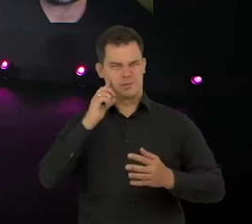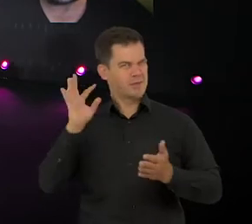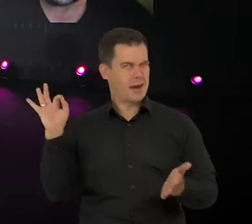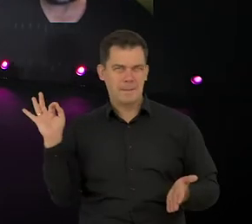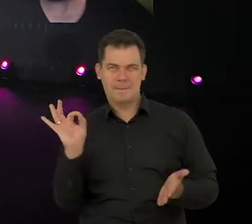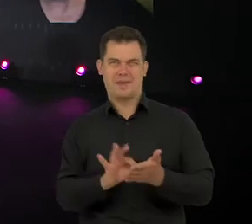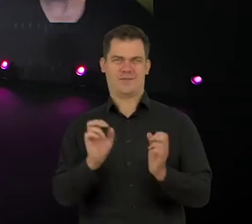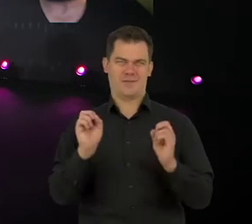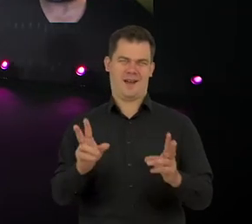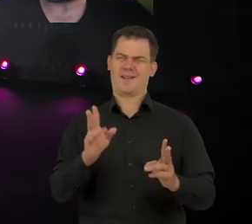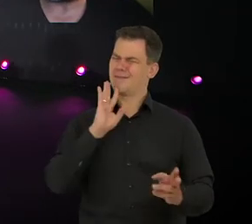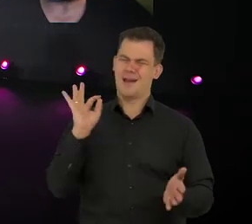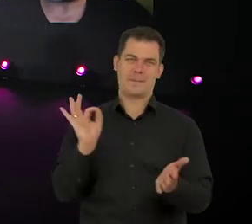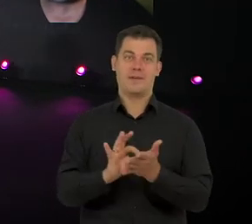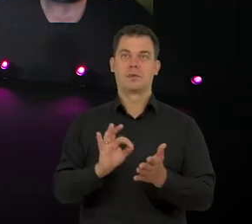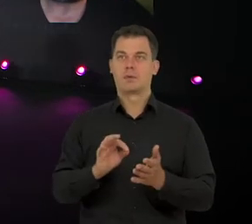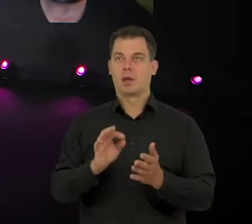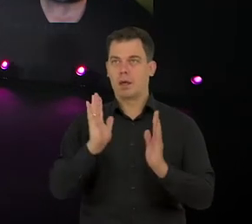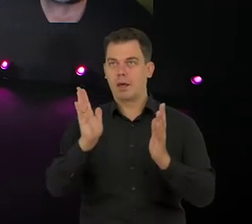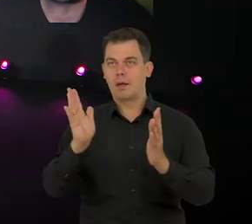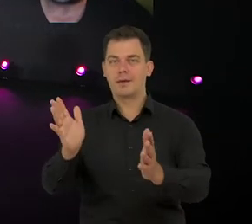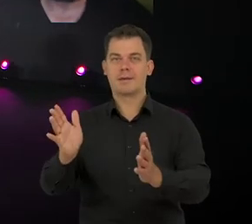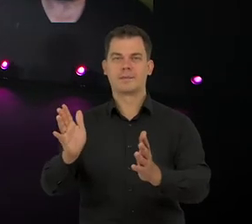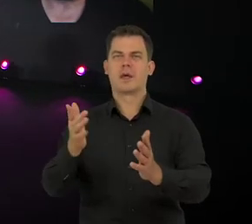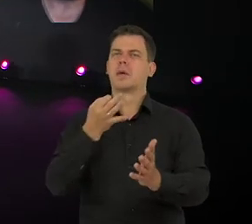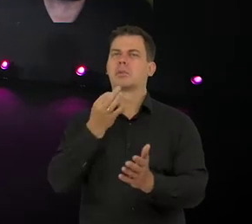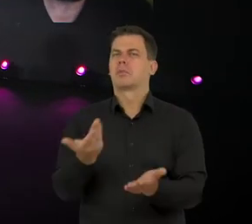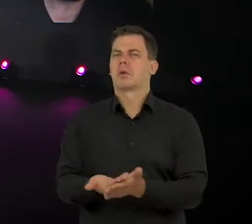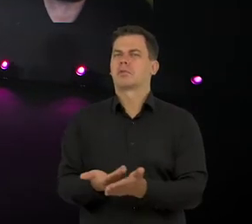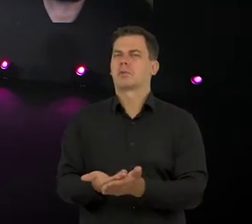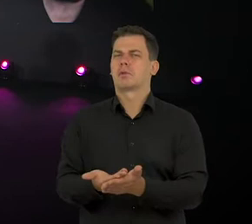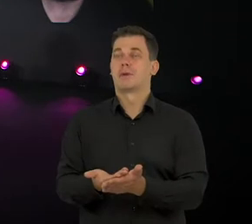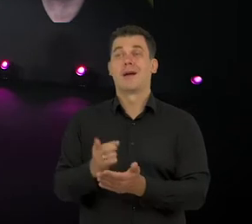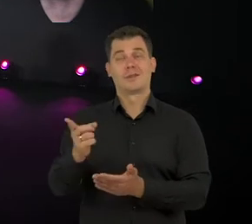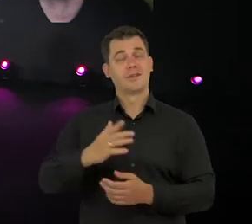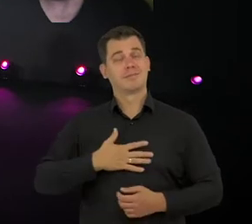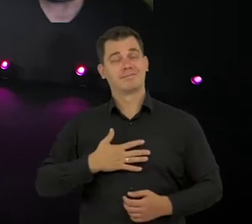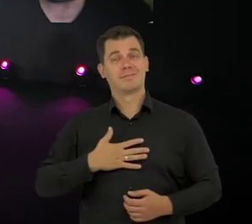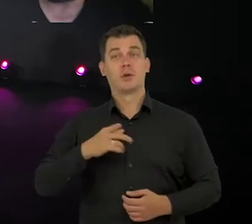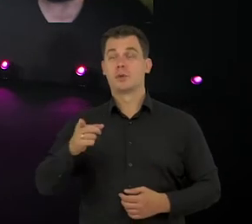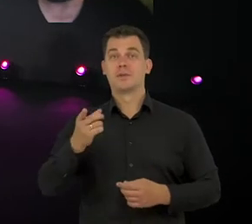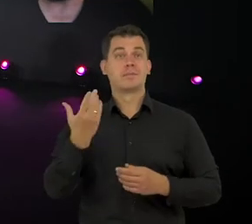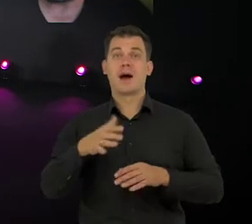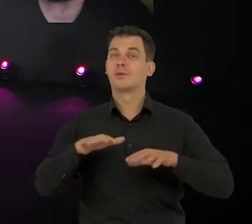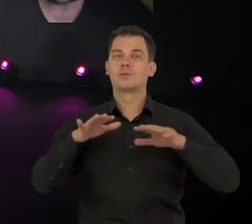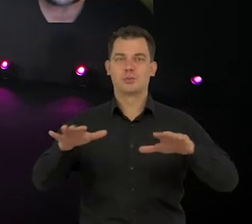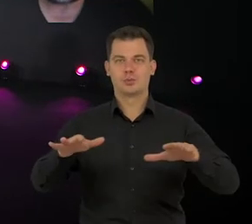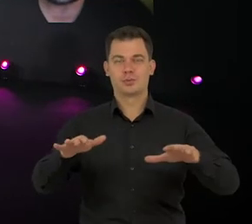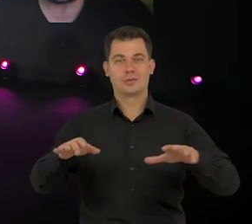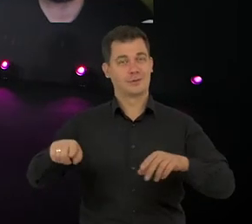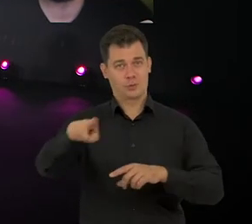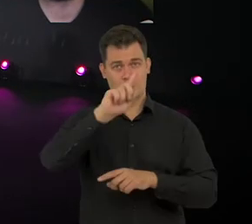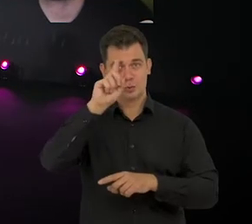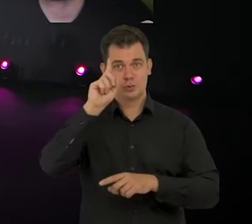buduje na tym swoją wiarygodność i także budują swoje szarlatańskie biznesy. No i teraz pytanie, z czego to wynika? Chyba wynika to z tego, że my w dużej